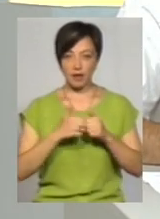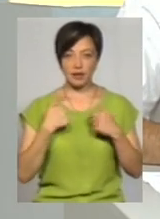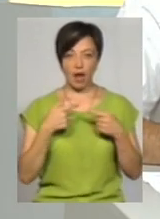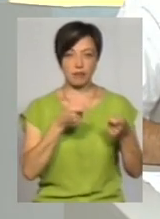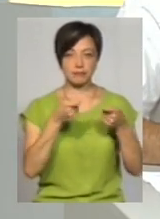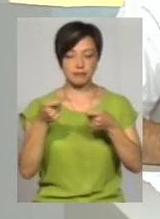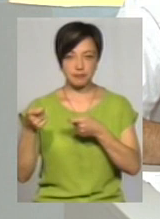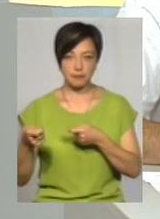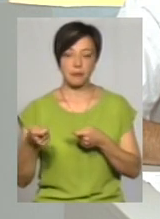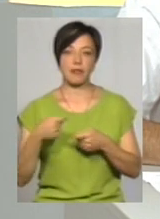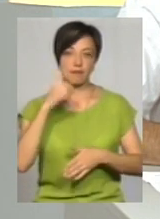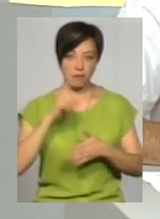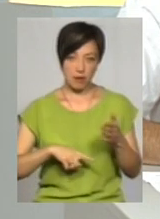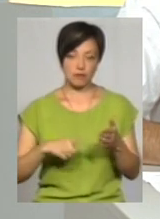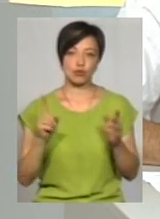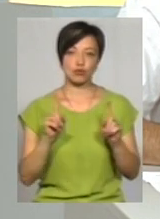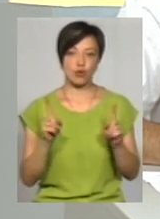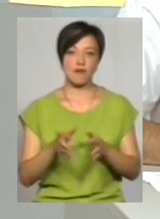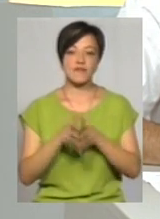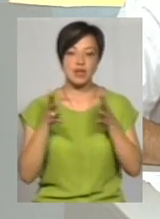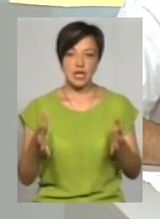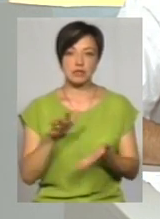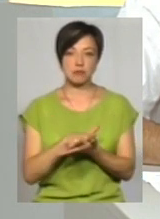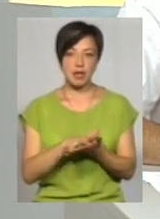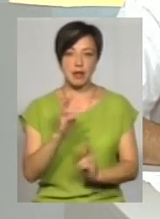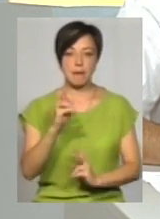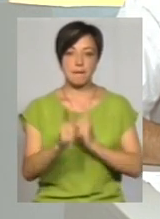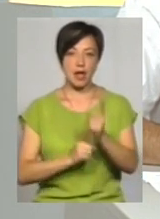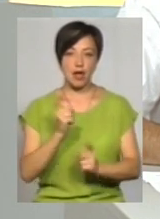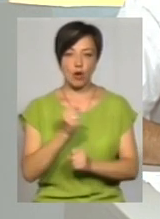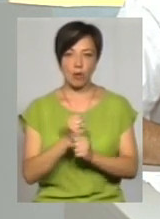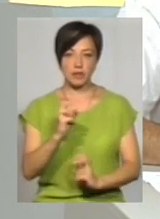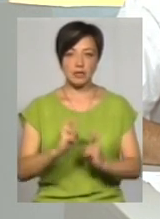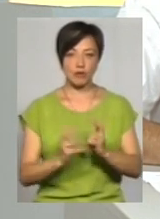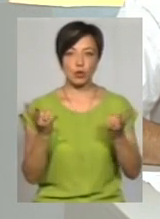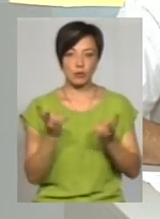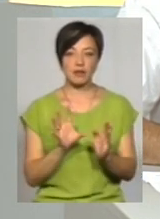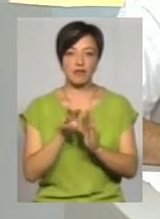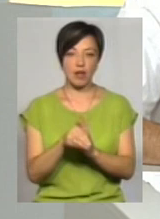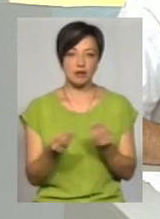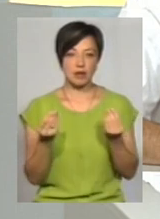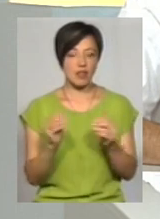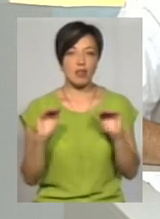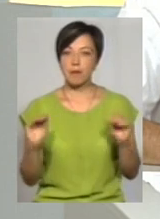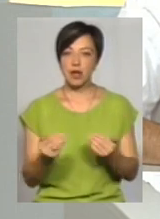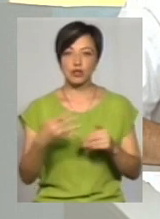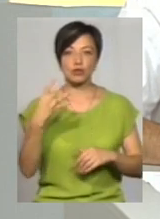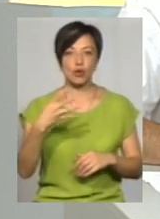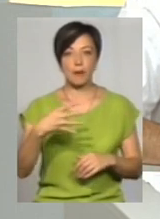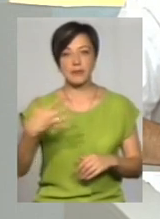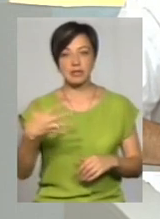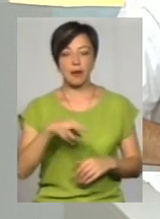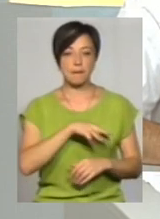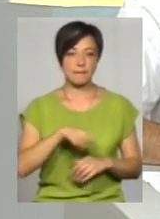Я впевнився, що в великий сміттєпереробний завод необхідно вкласти інвестиції не менше 40-50